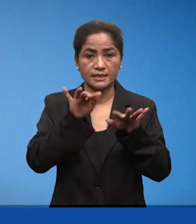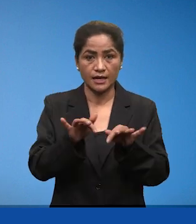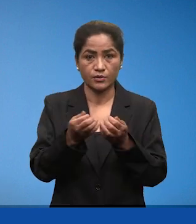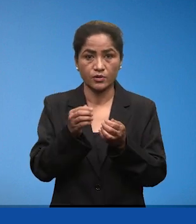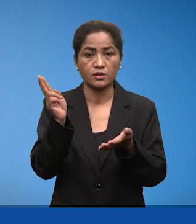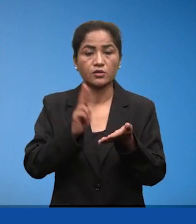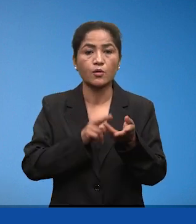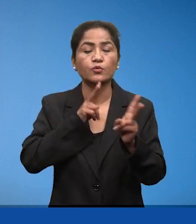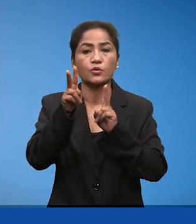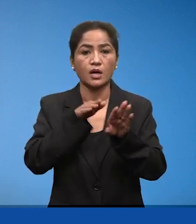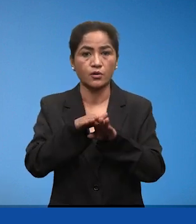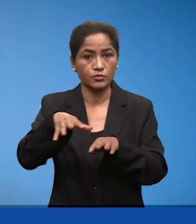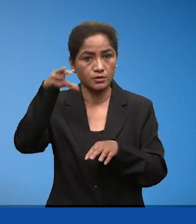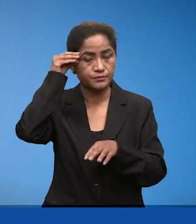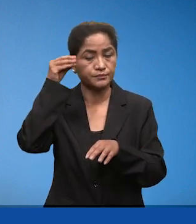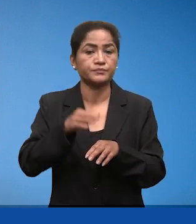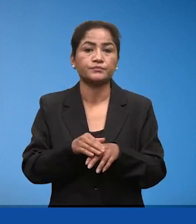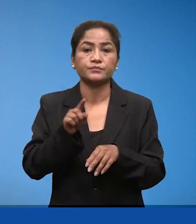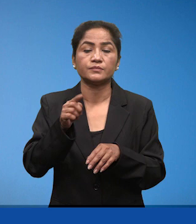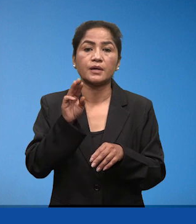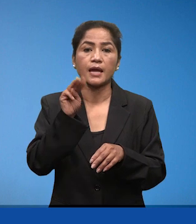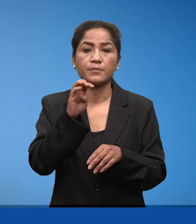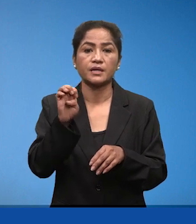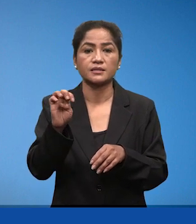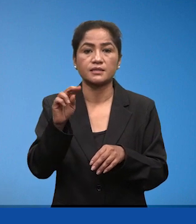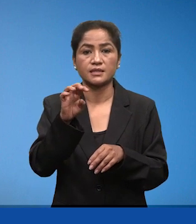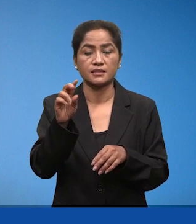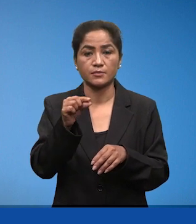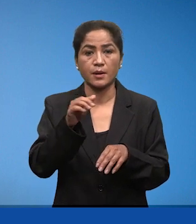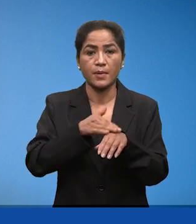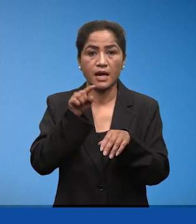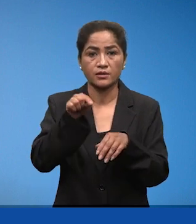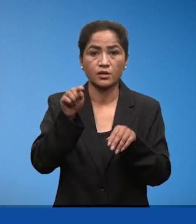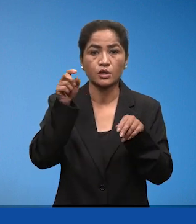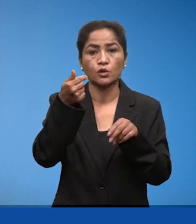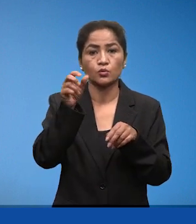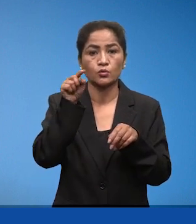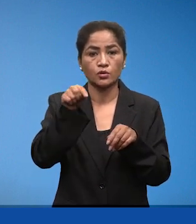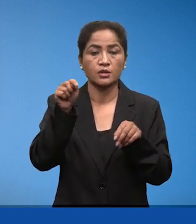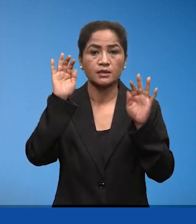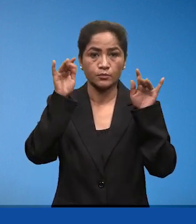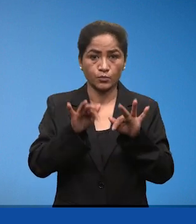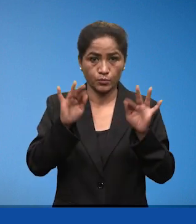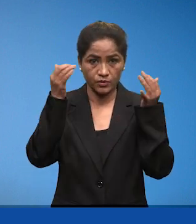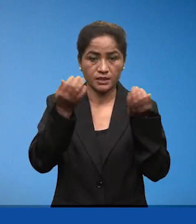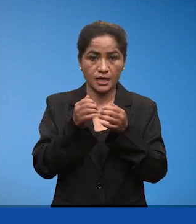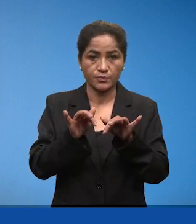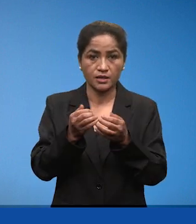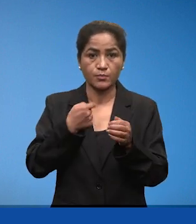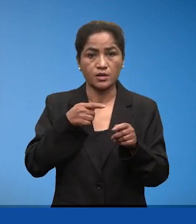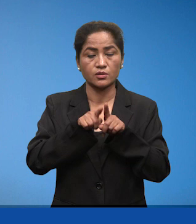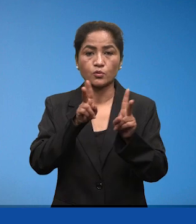र थब कुराहरू जान्न होस अनि मेसेंजर मा माया.to.protect टाइब गरी मसंग